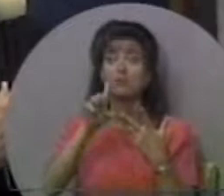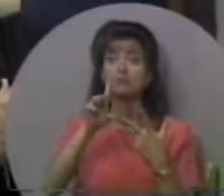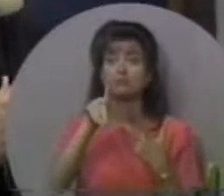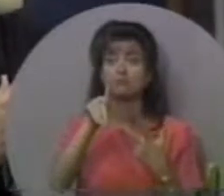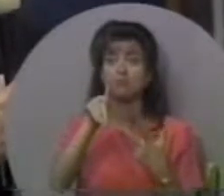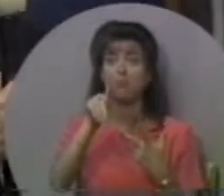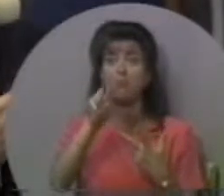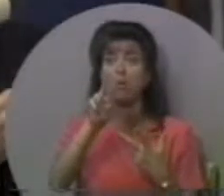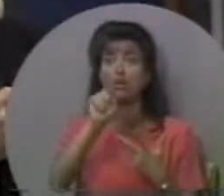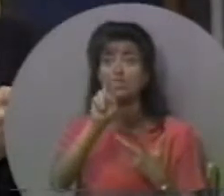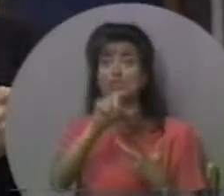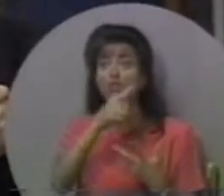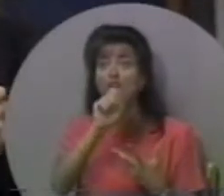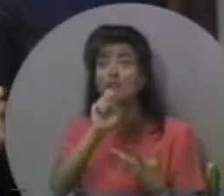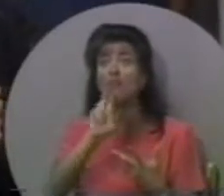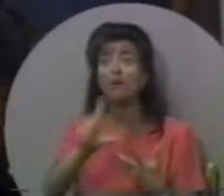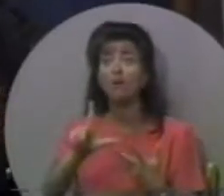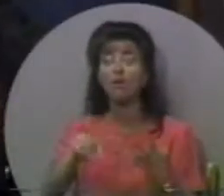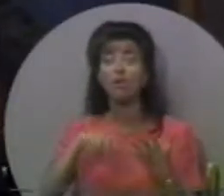Португалію?